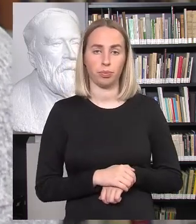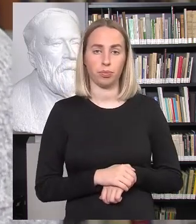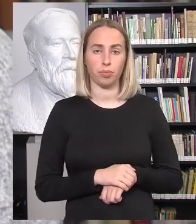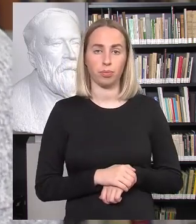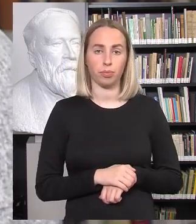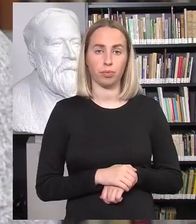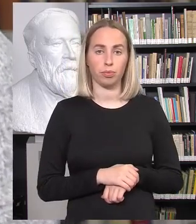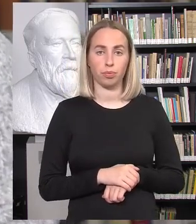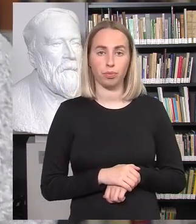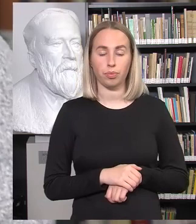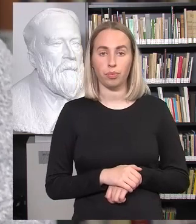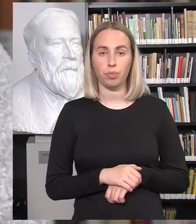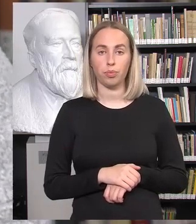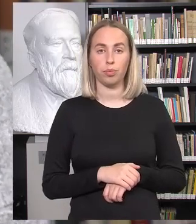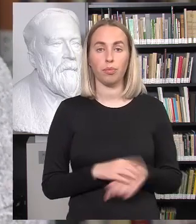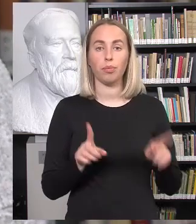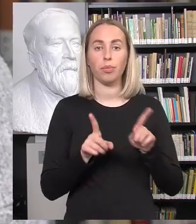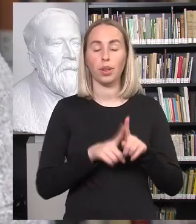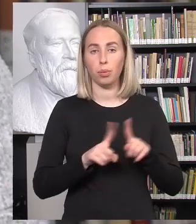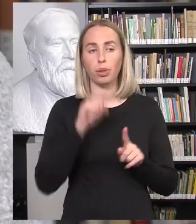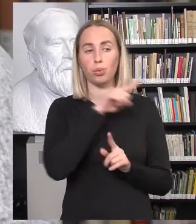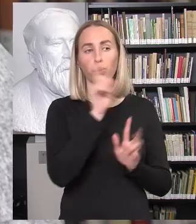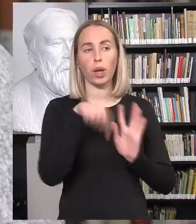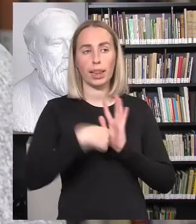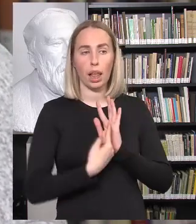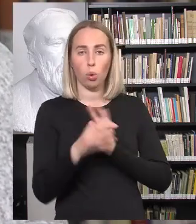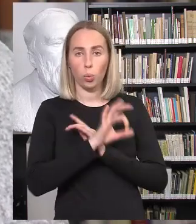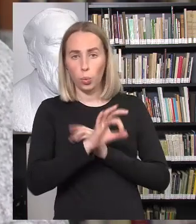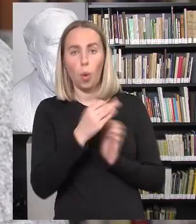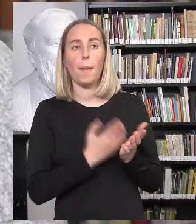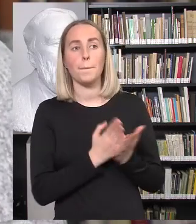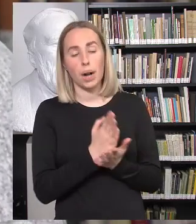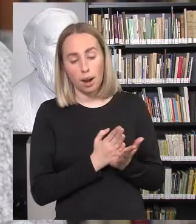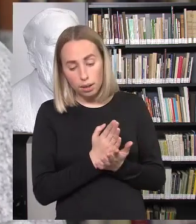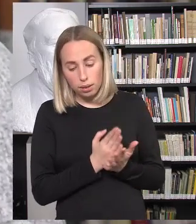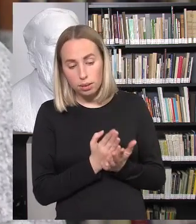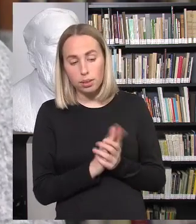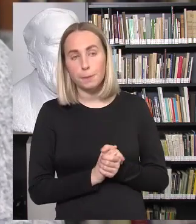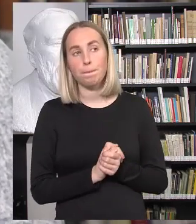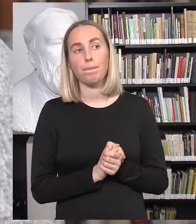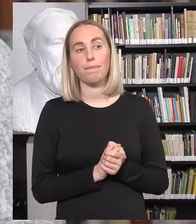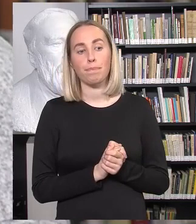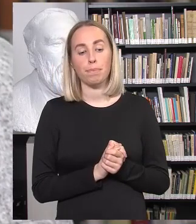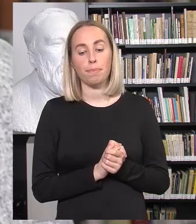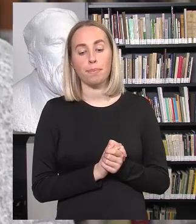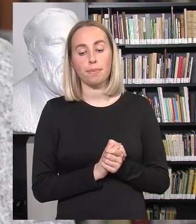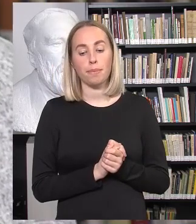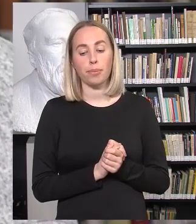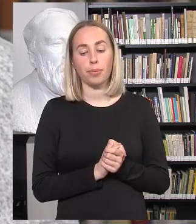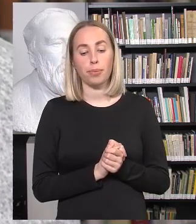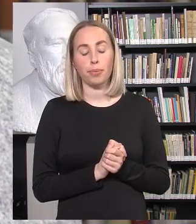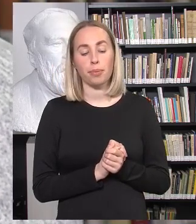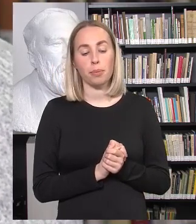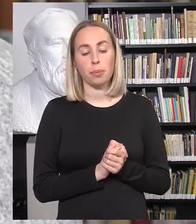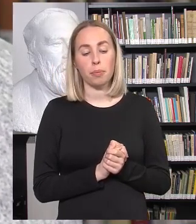Taip pat jūs klausiate apie tą praktinį aspektą, tai mes nelabai iš tikrųjų